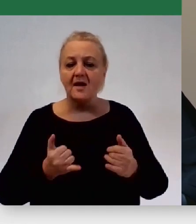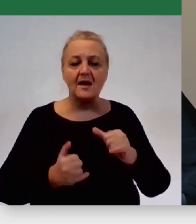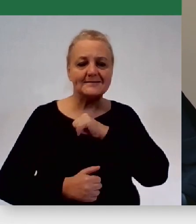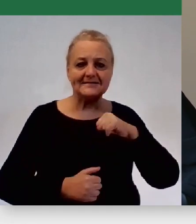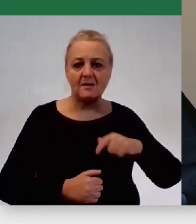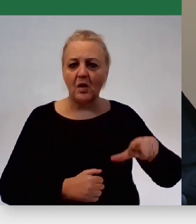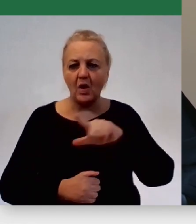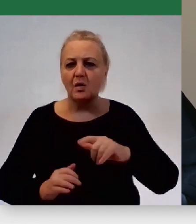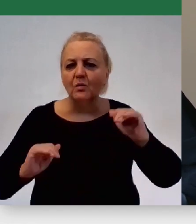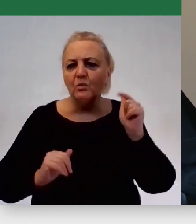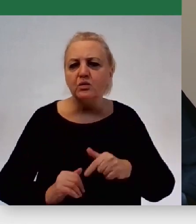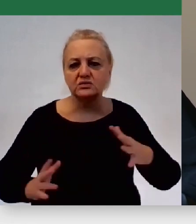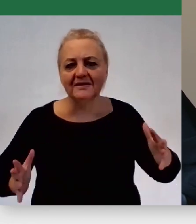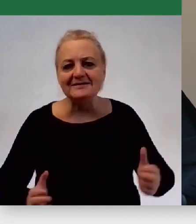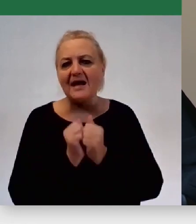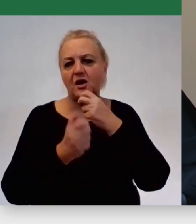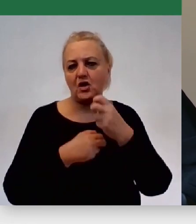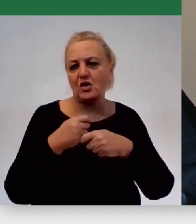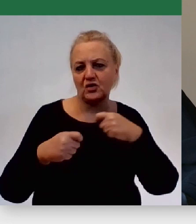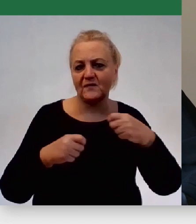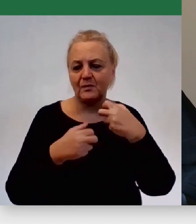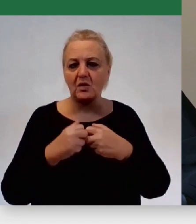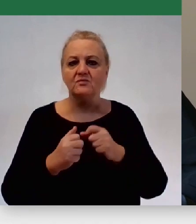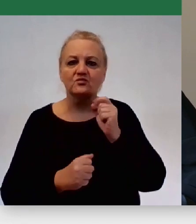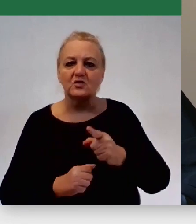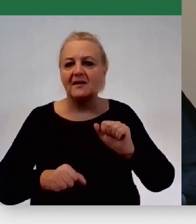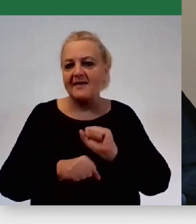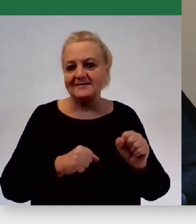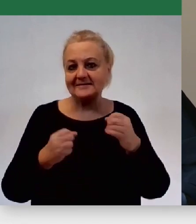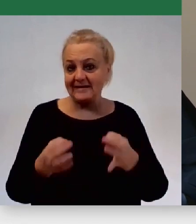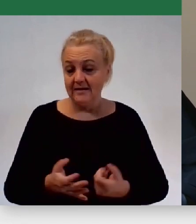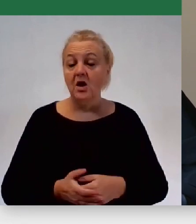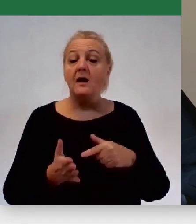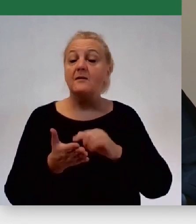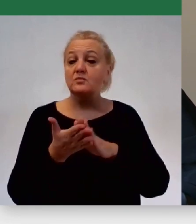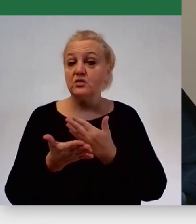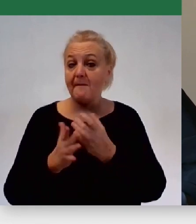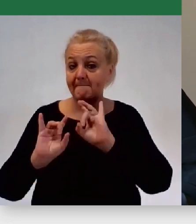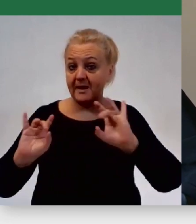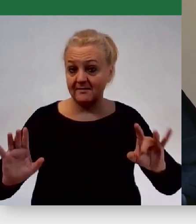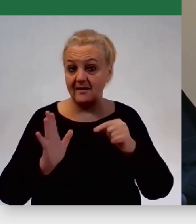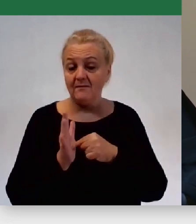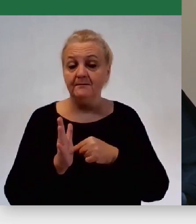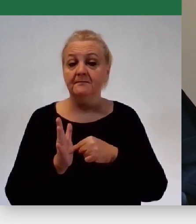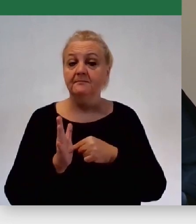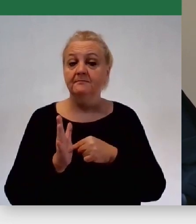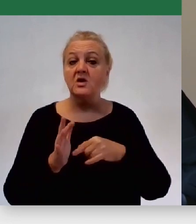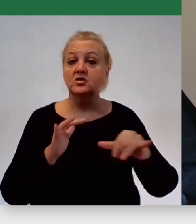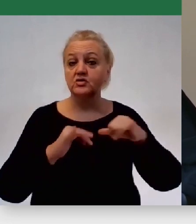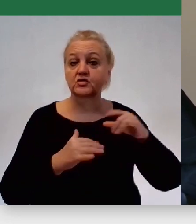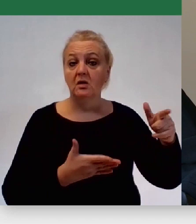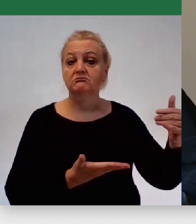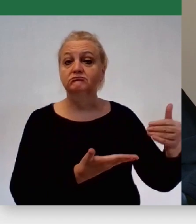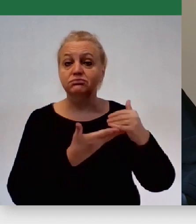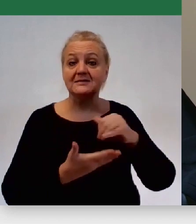znaleźć rozwiązanie na te problemy, z którymi przychodzi nam się mierzyć. Przykład pandemii, kiedy rząd doradził